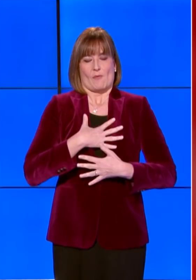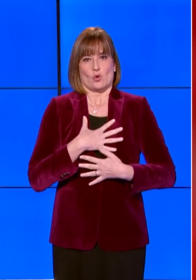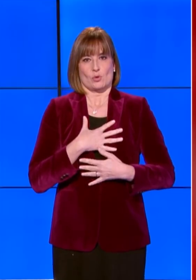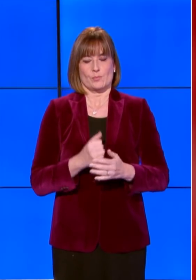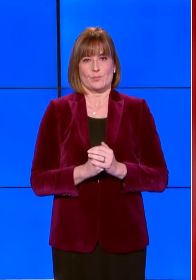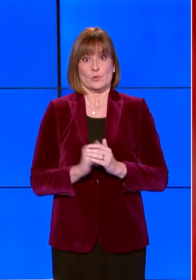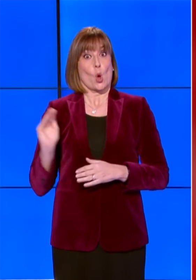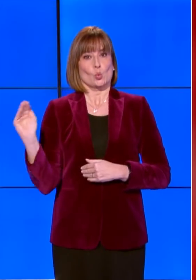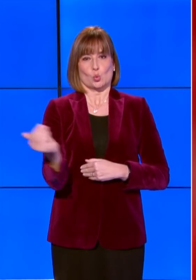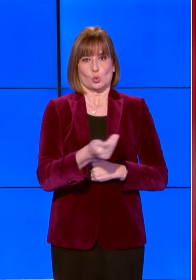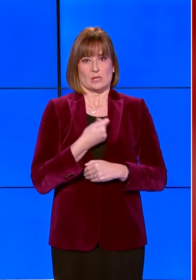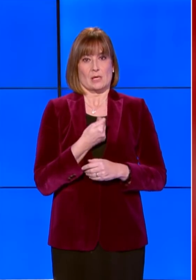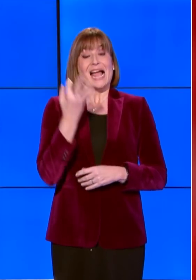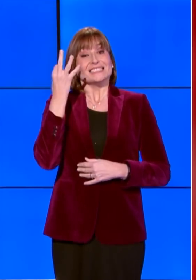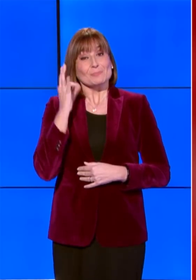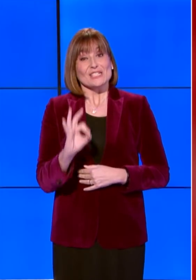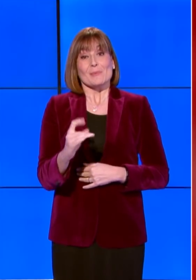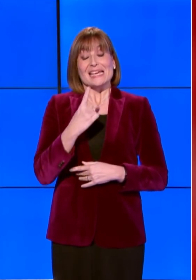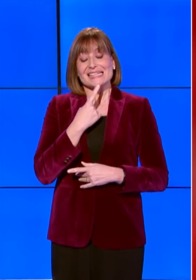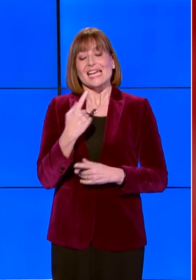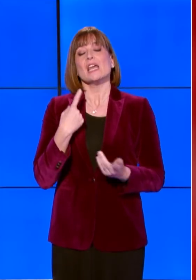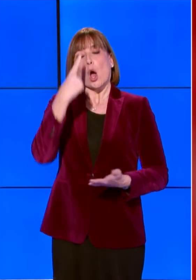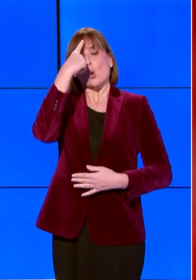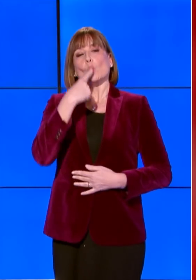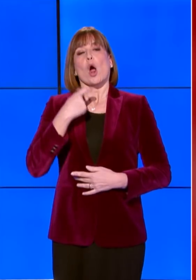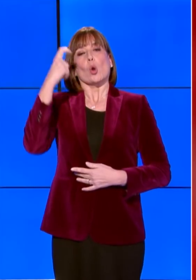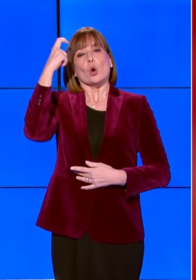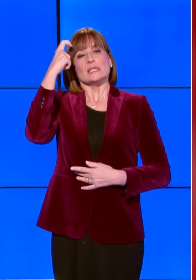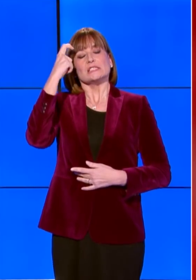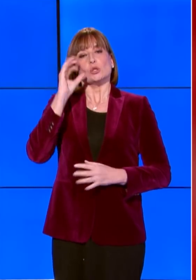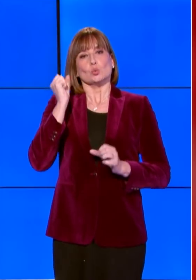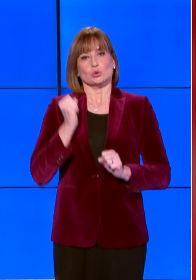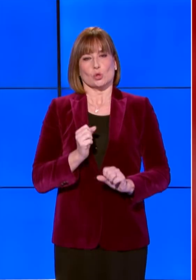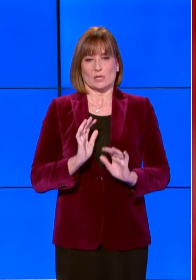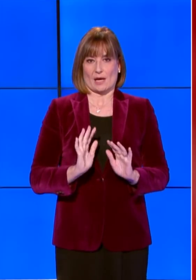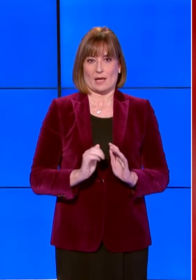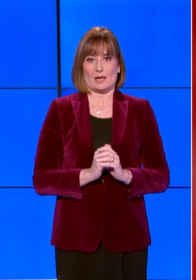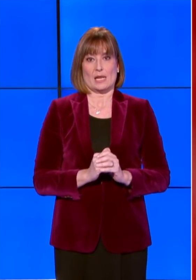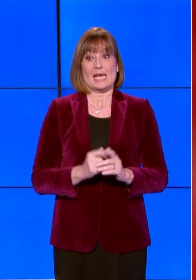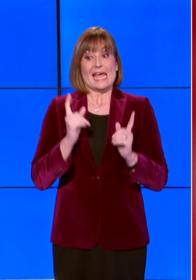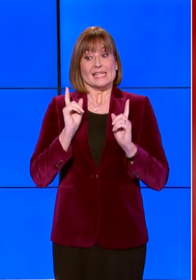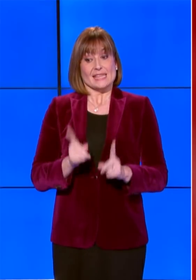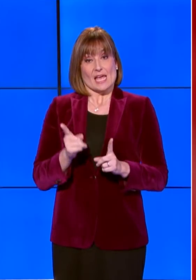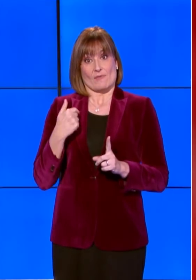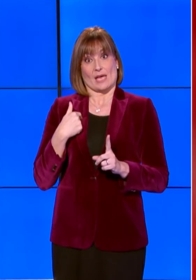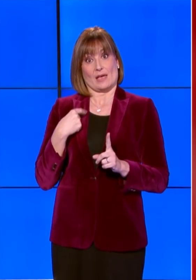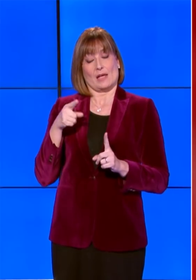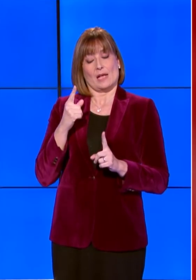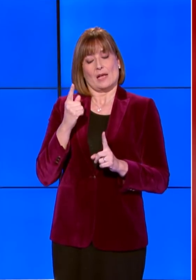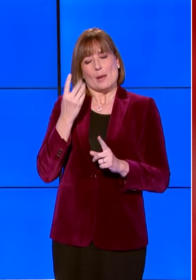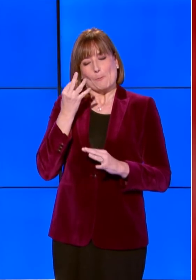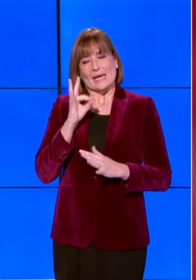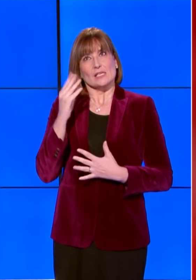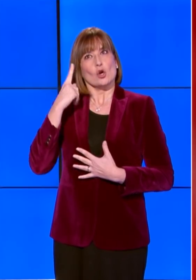Tutti, specialmente chi riveste un ruolo istituzionale e deve avvertire in modo